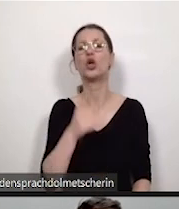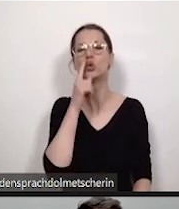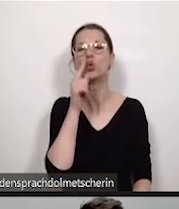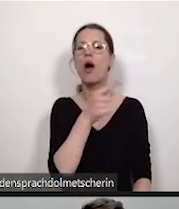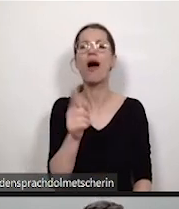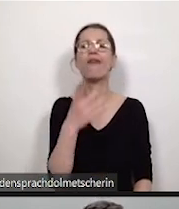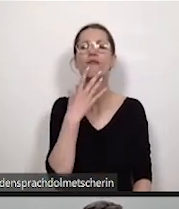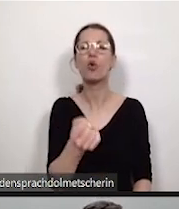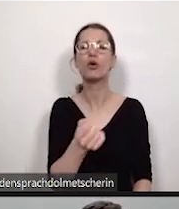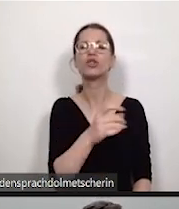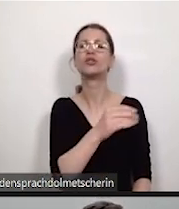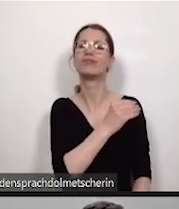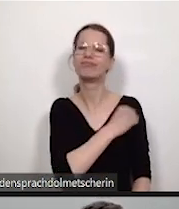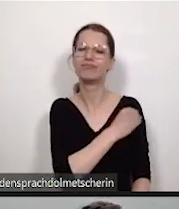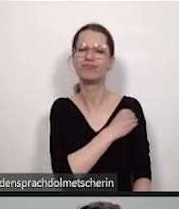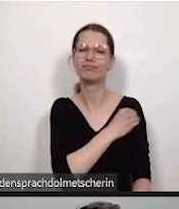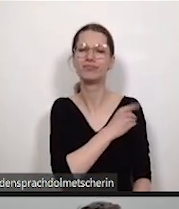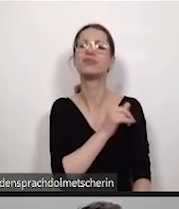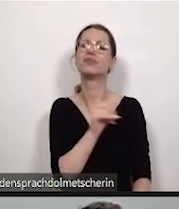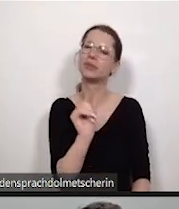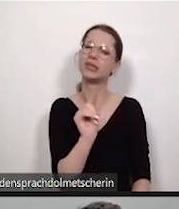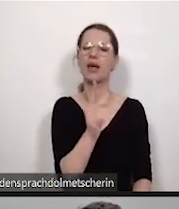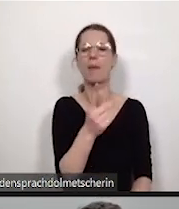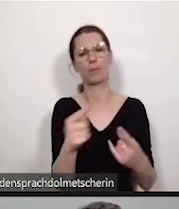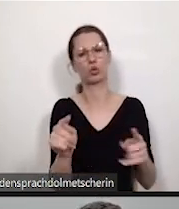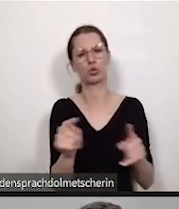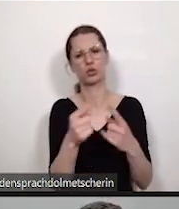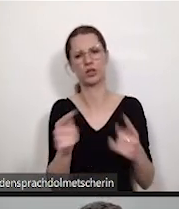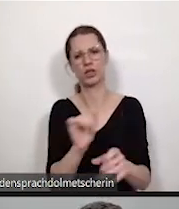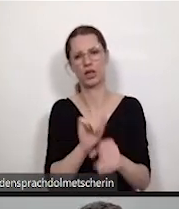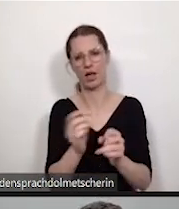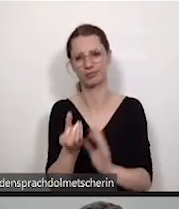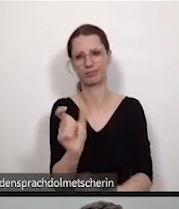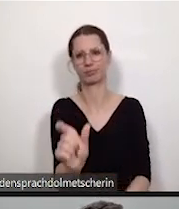dem Feedback, dass man da zum Beispiel auch Musik einfügen kann.